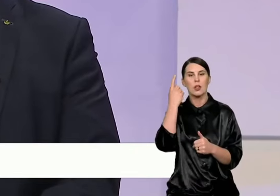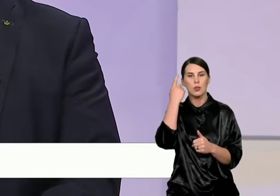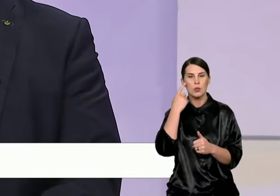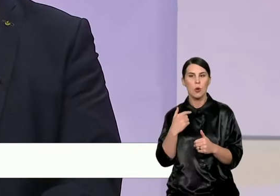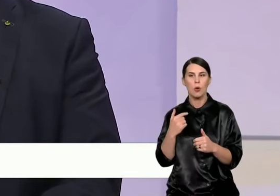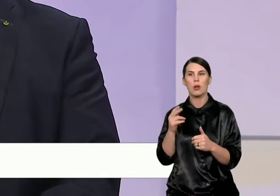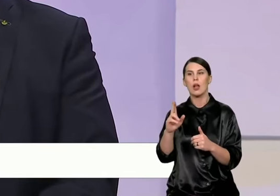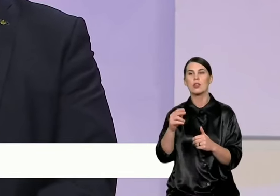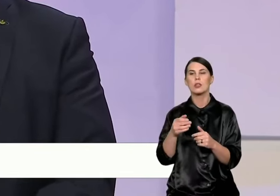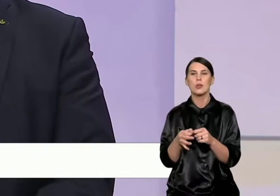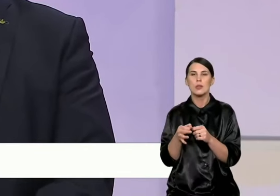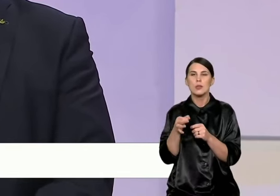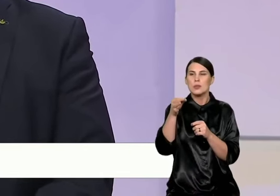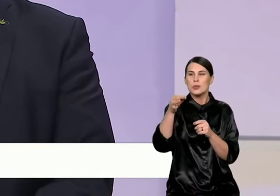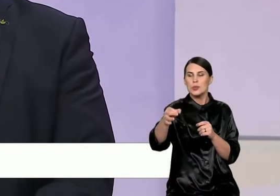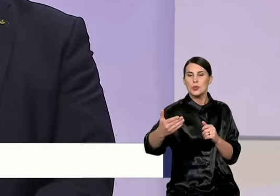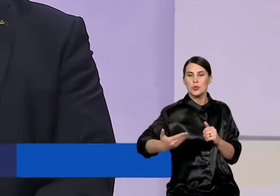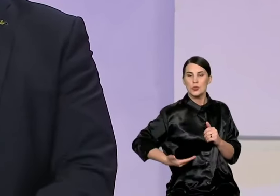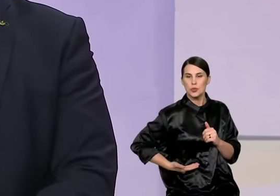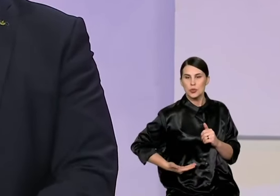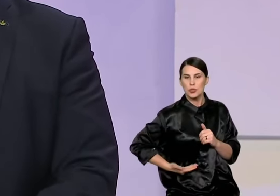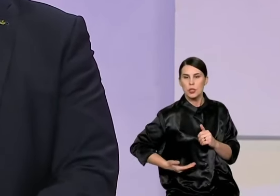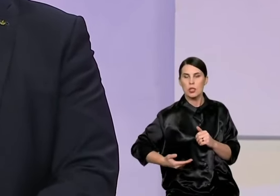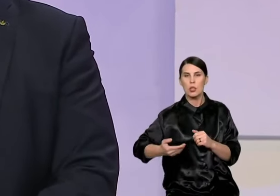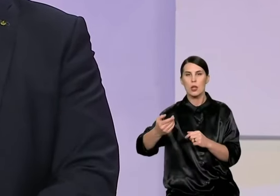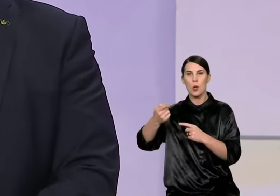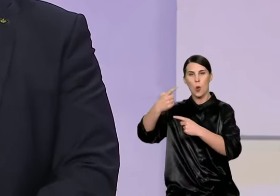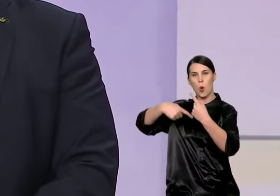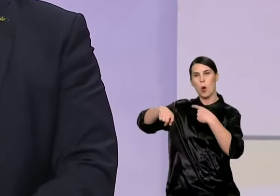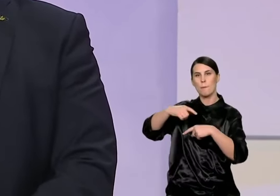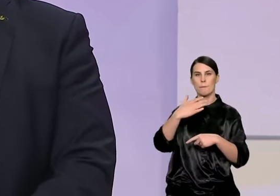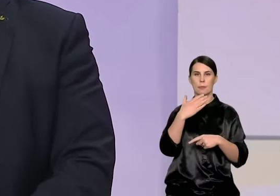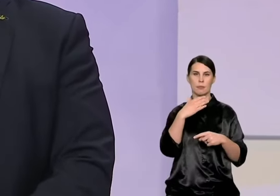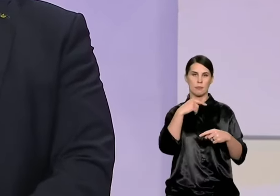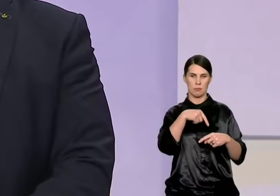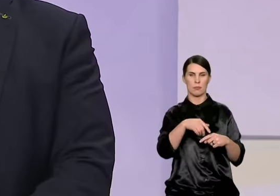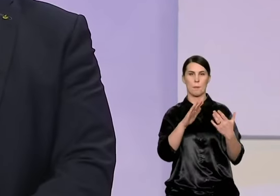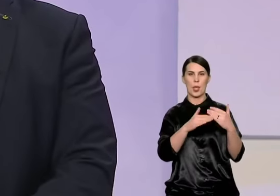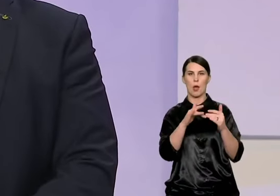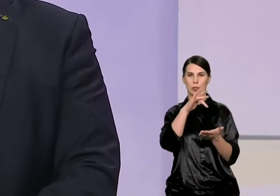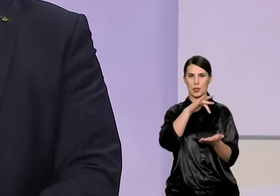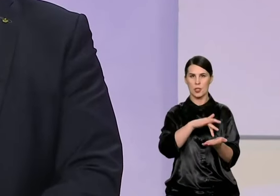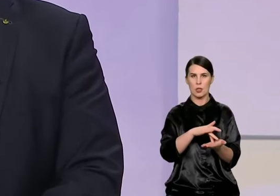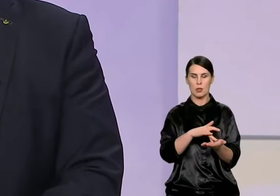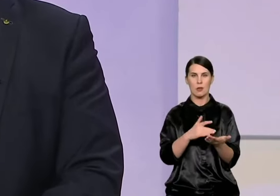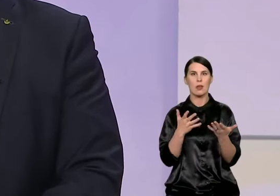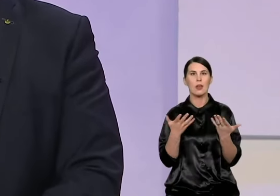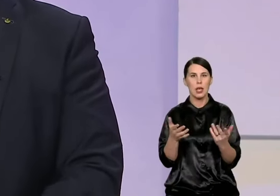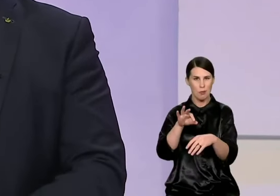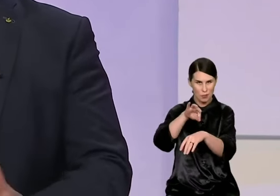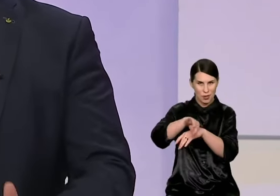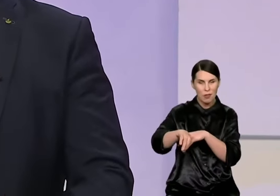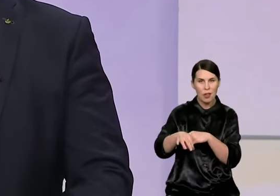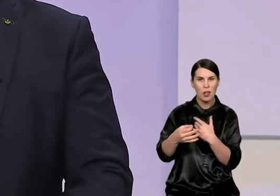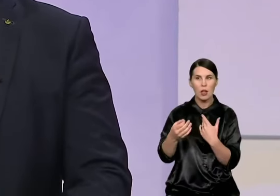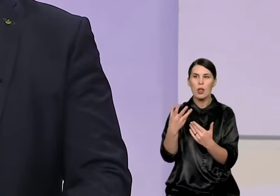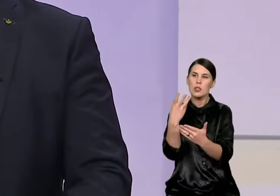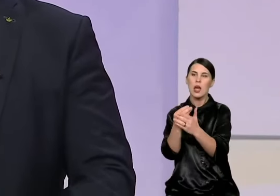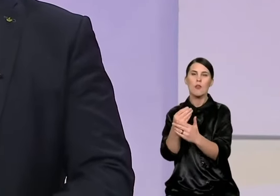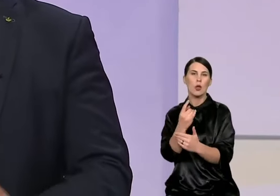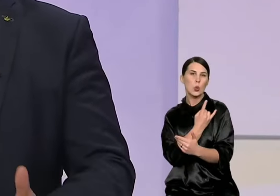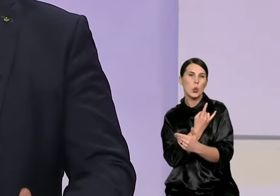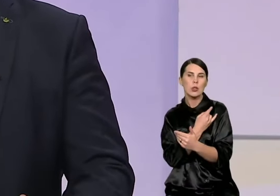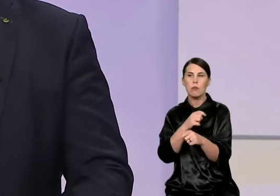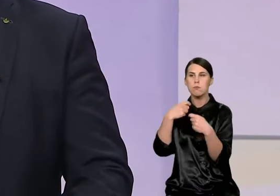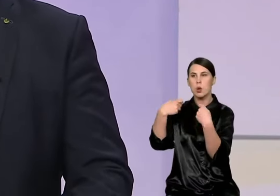į miestą. Kaip, kokiu būdu, privatu turtą, žmonės parduos, mes ir panašiai, kaip mes juos priversim. Antras dalykas, kurie turi keltis į nerenuvotus